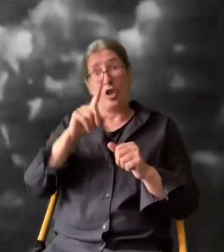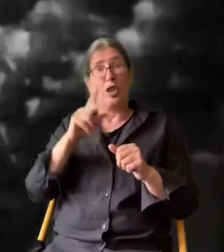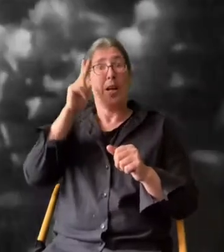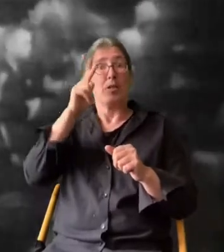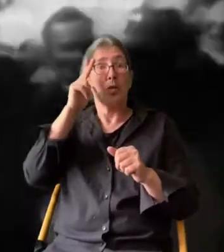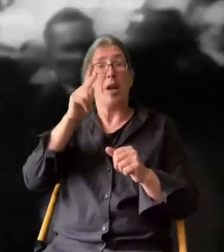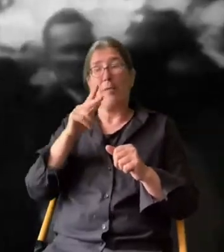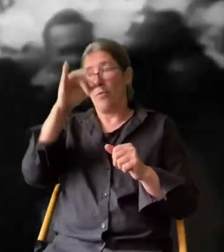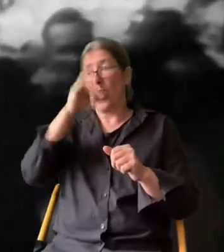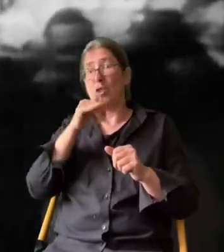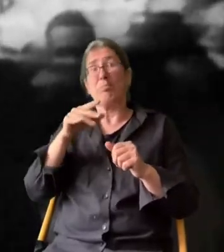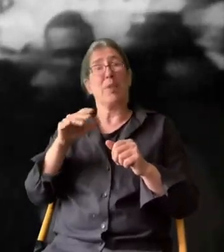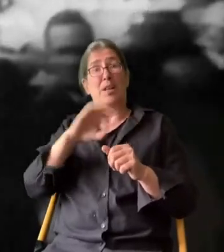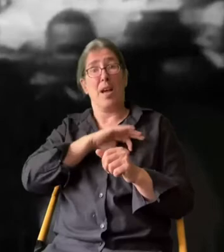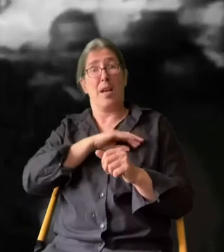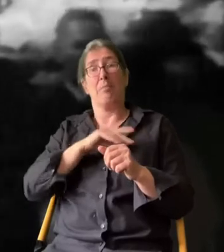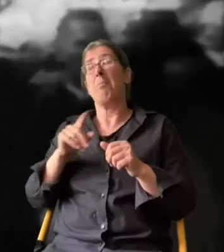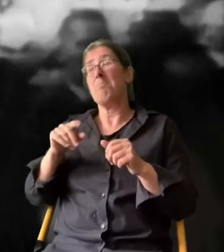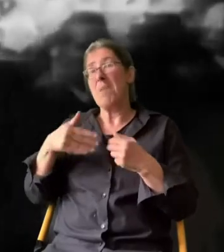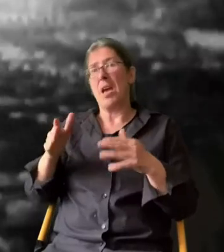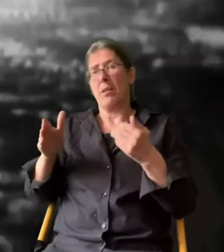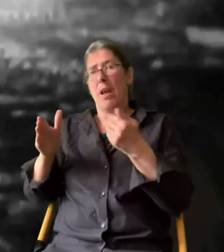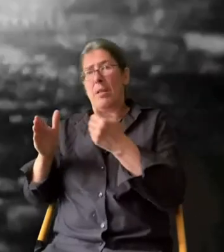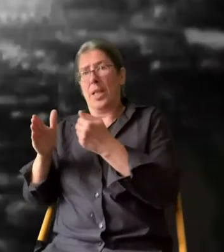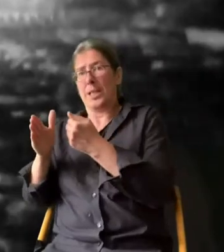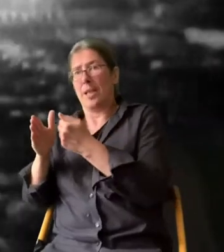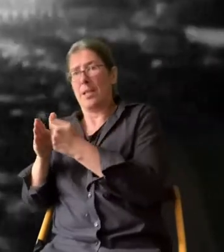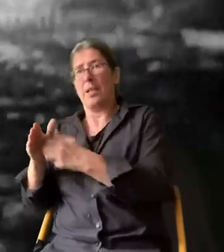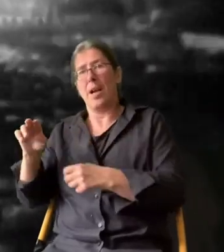nähert sich politisch der NSDAP an.